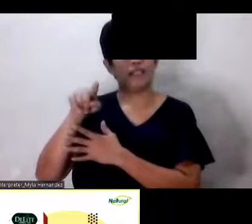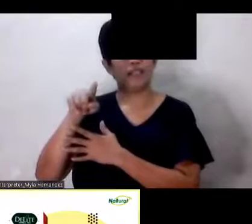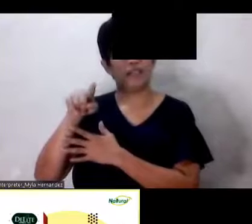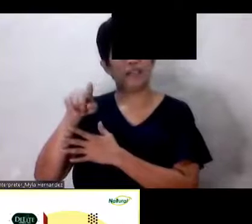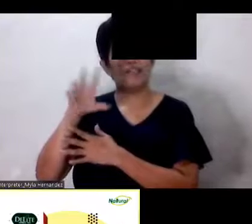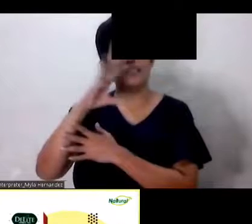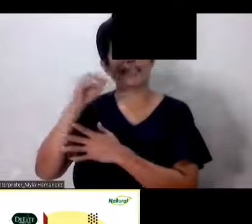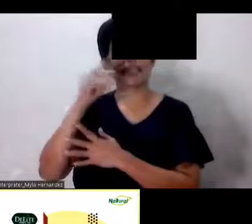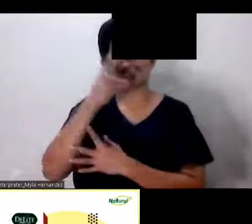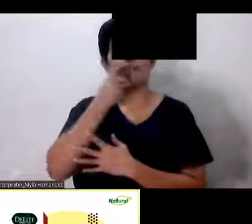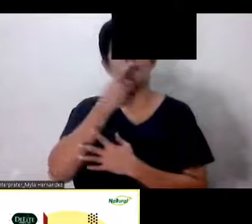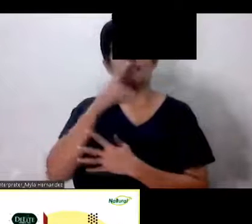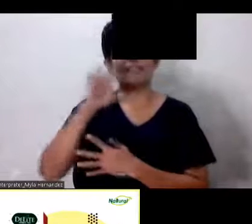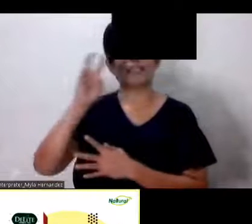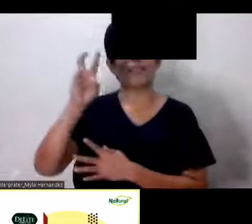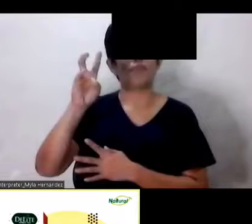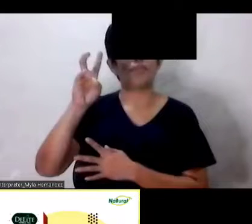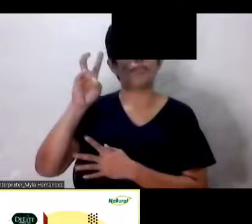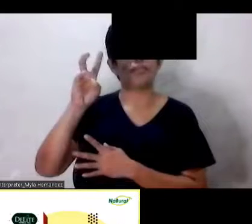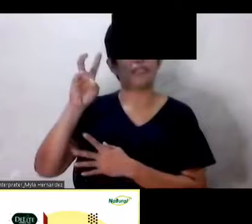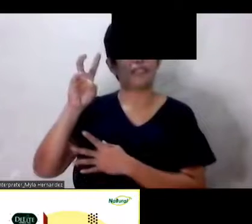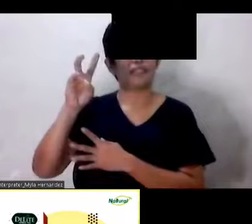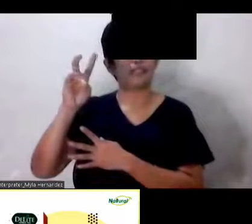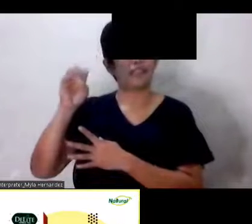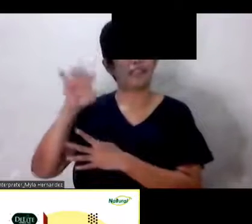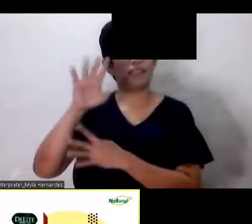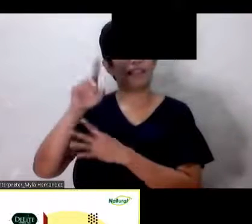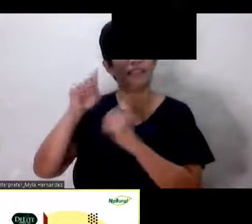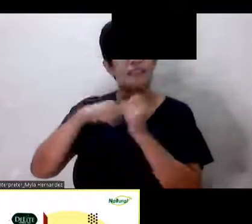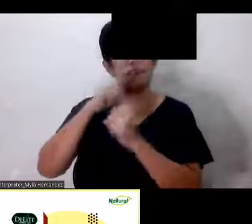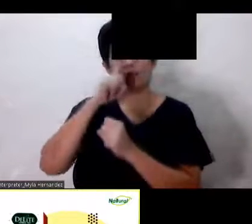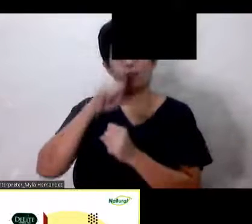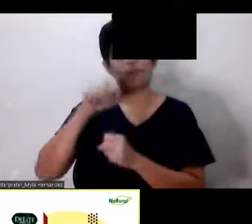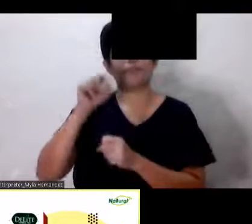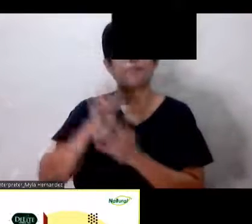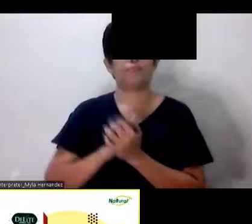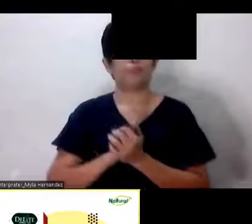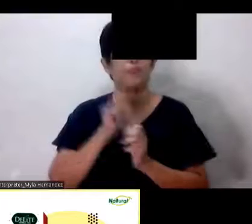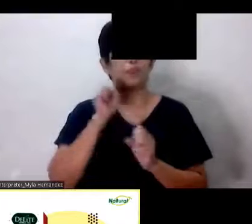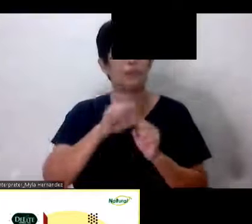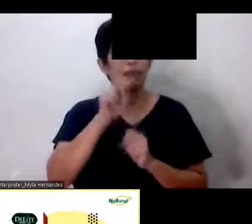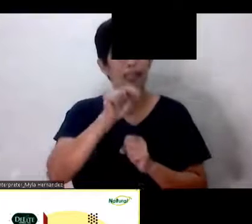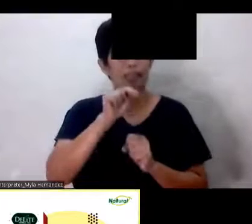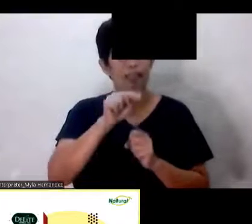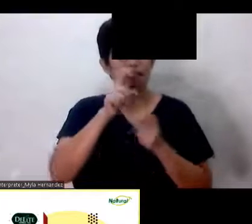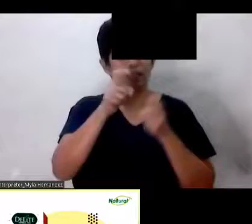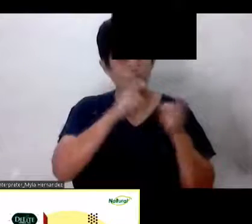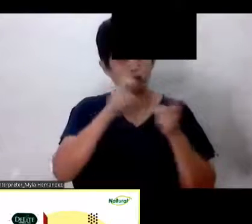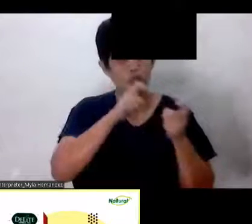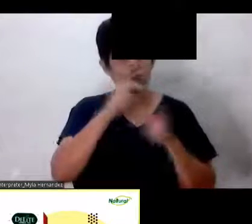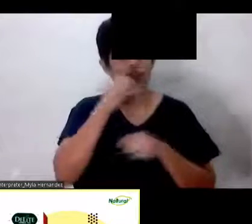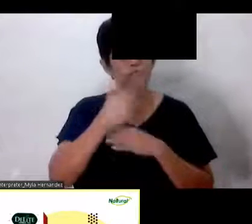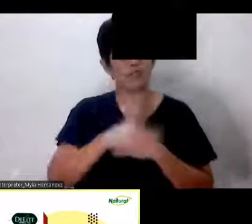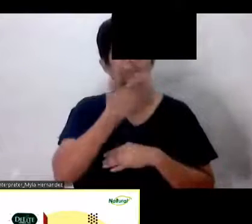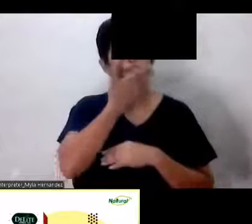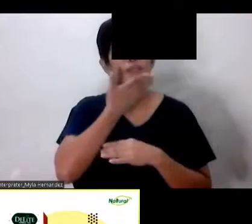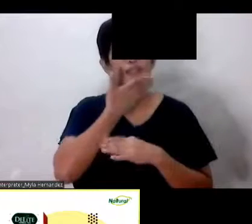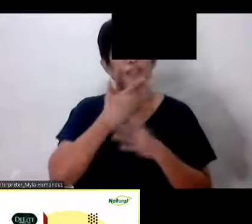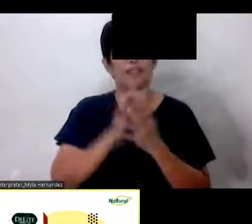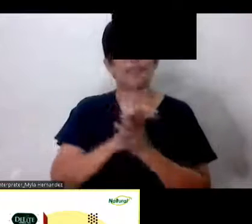years old 7 years old Kailangan niya Control ang kanyang blood sugar Kung hindi siya controlled Okay Kasi